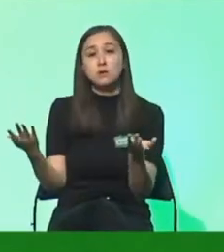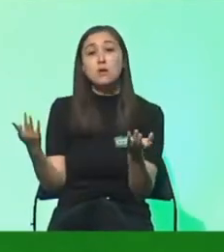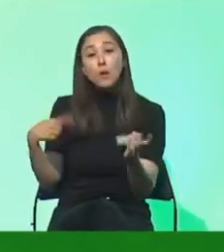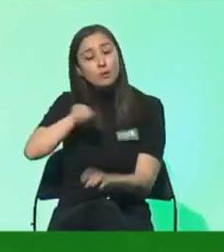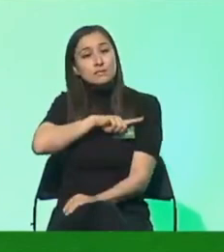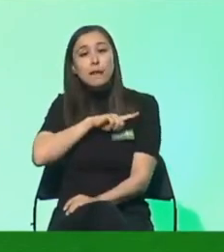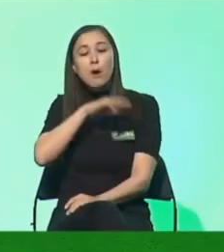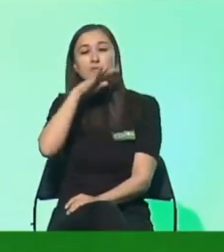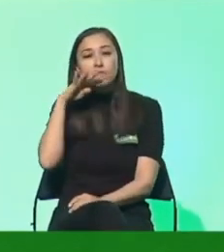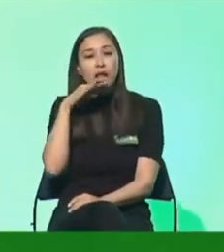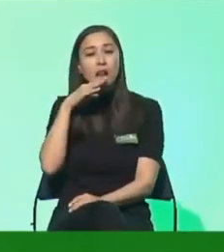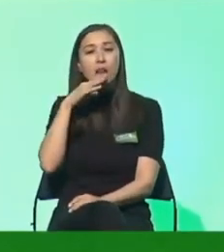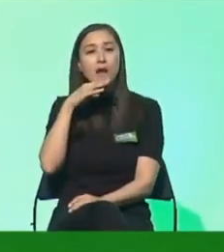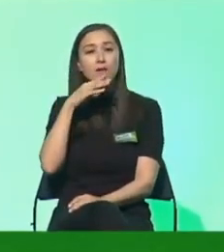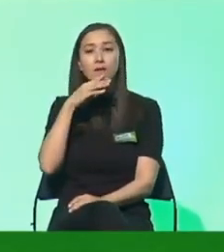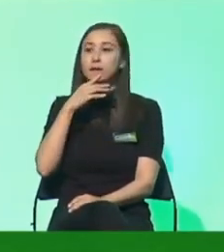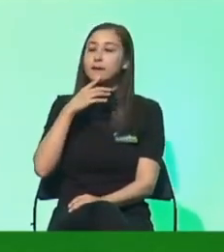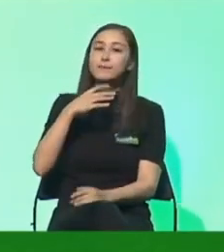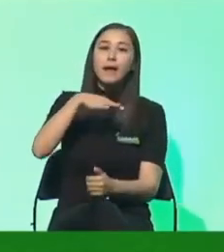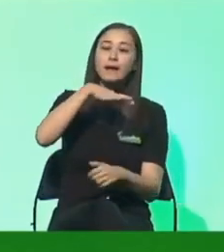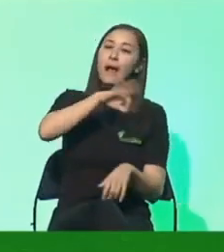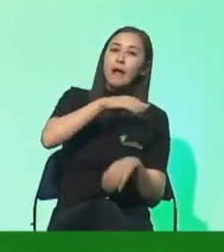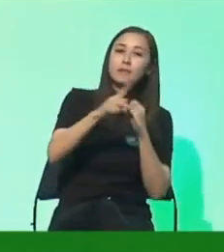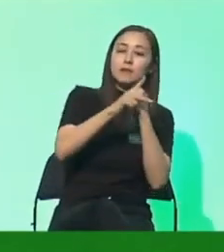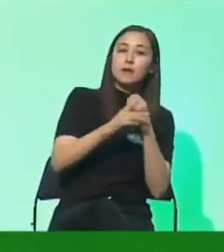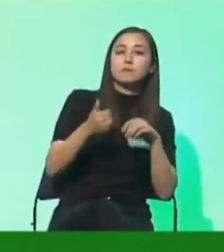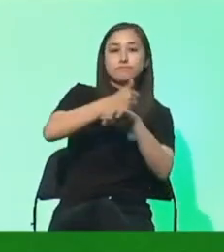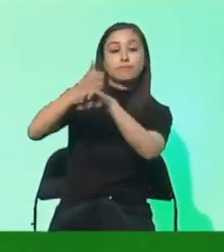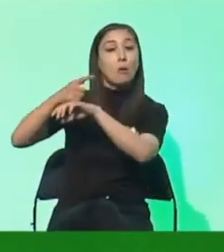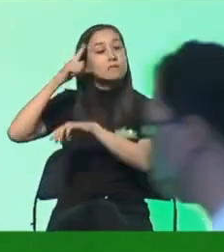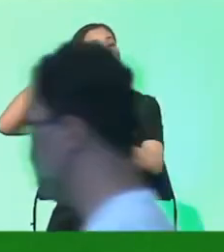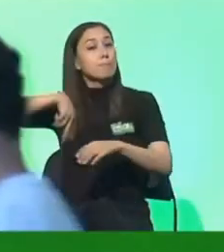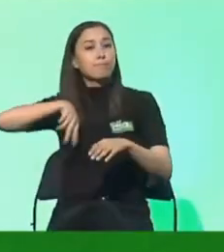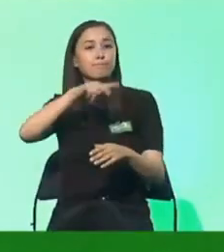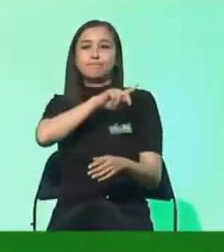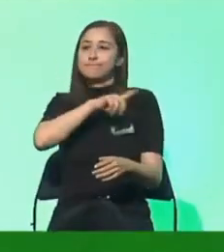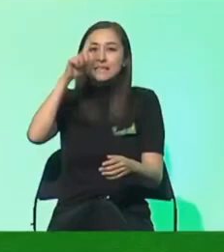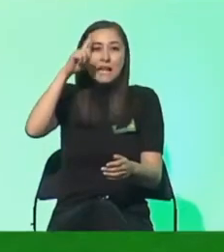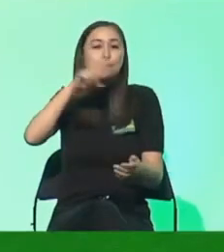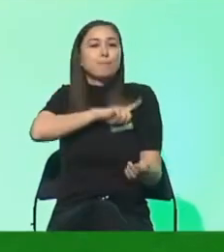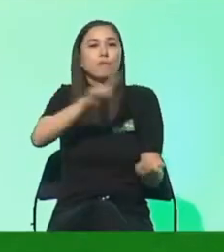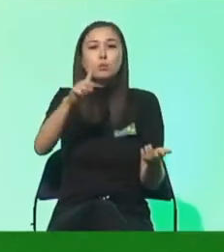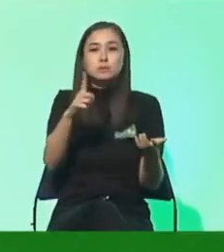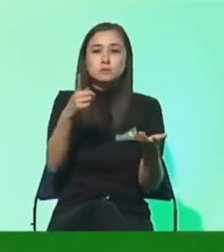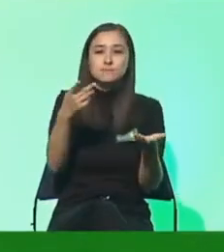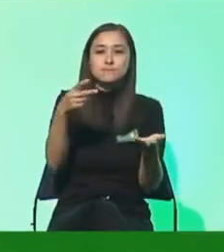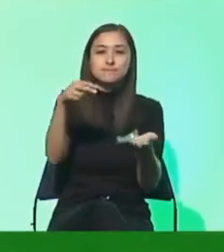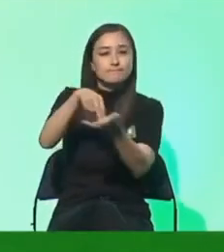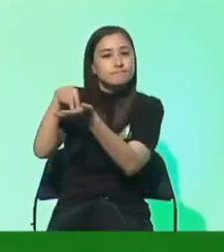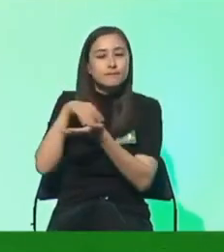viele kandidierende, selbstbewusste Kandidierende zur Kommunalwahl wie noch nie zuvor. Und das nicht nur